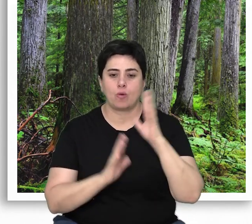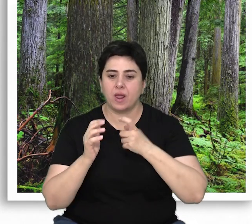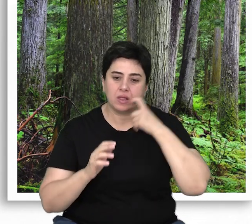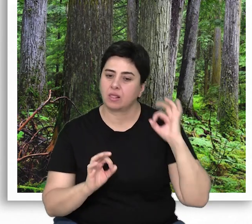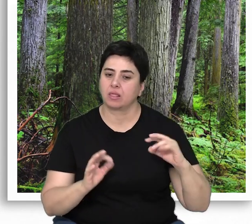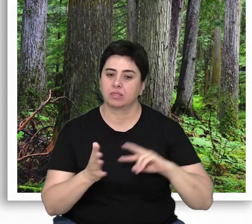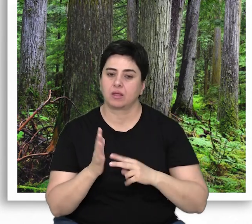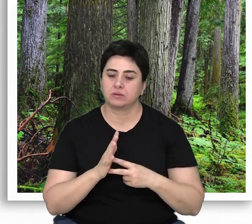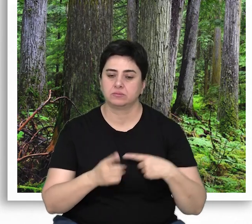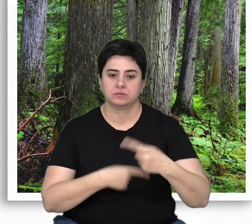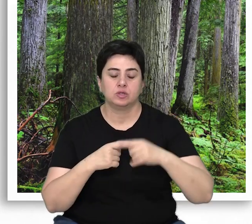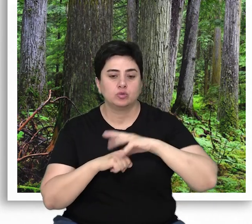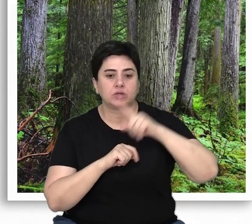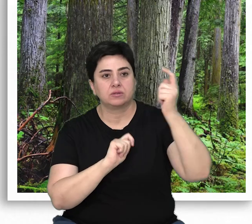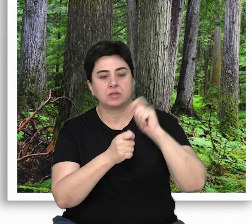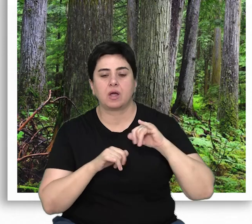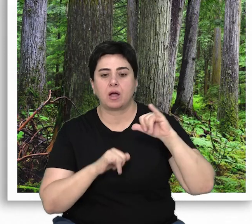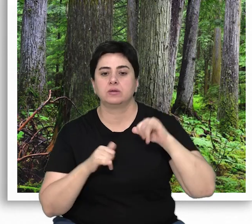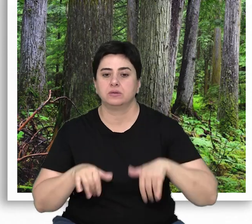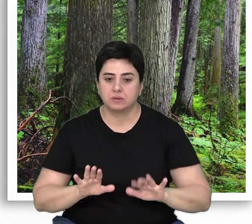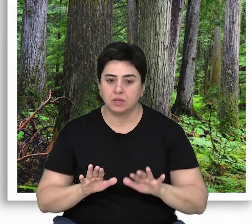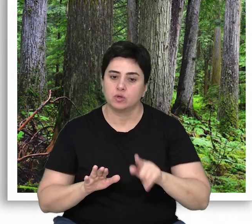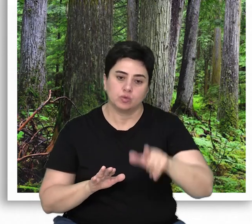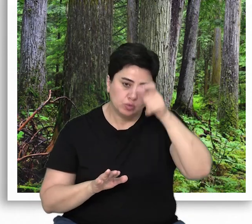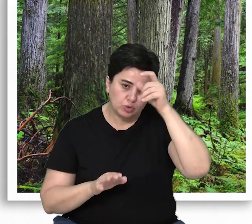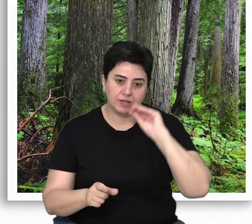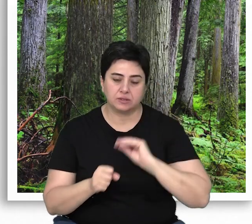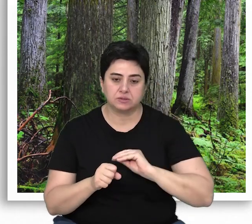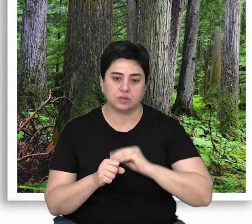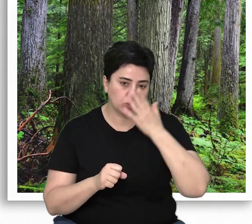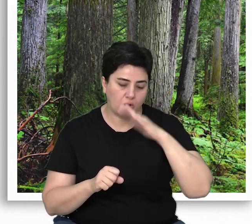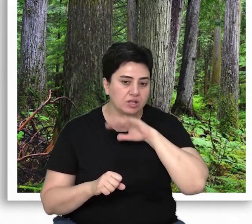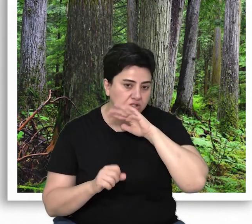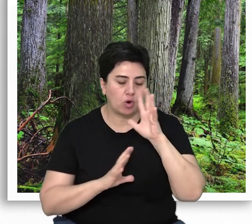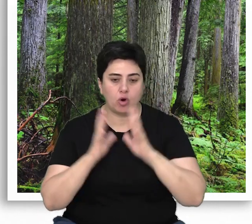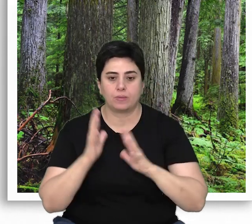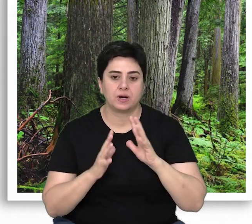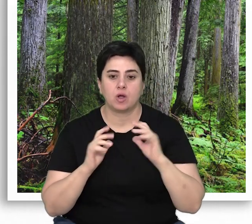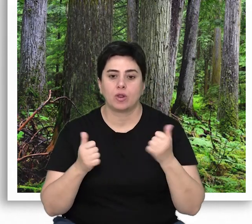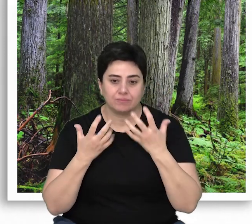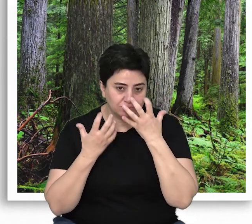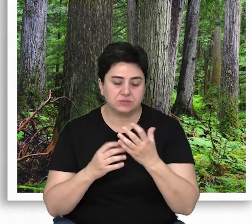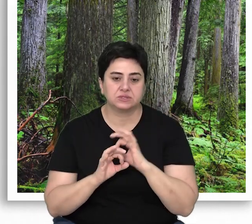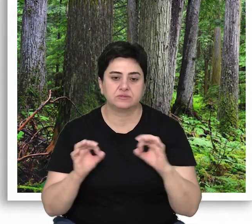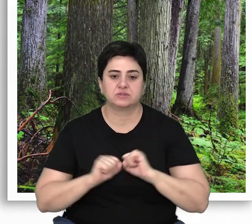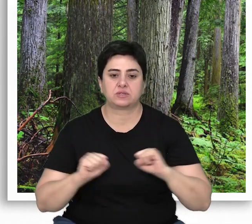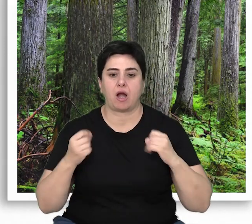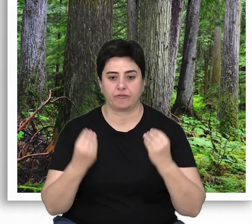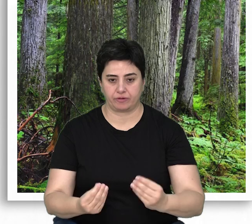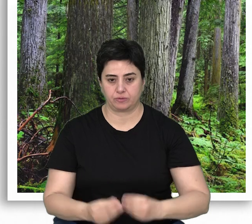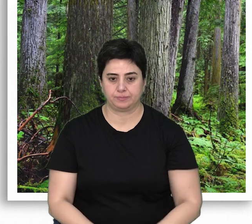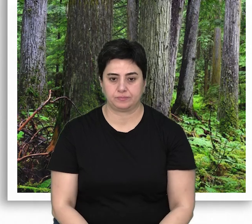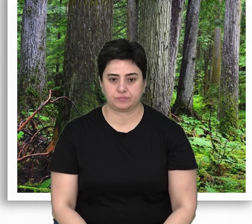ormancılık uygulamalarının dünya ülkelerinde olduğu gibi, ülkemizde de doğal yaşlı ormanlara önemli zararlar